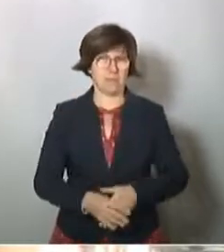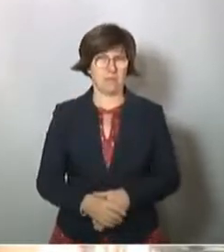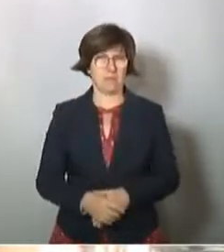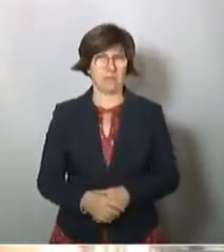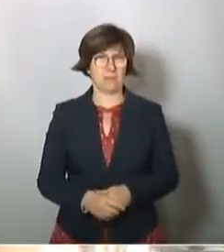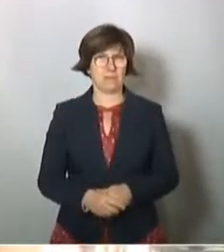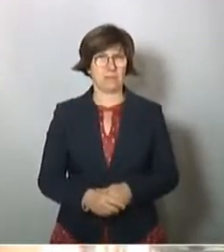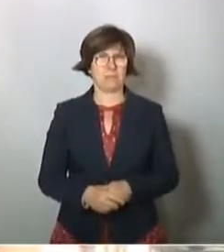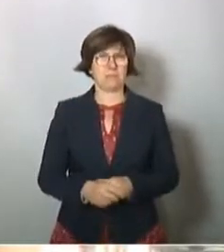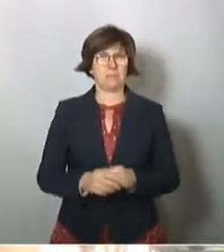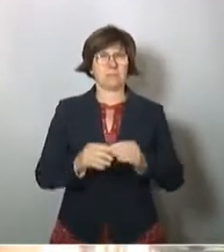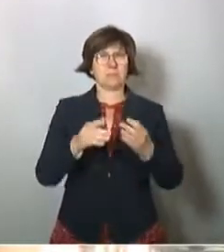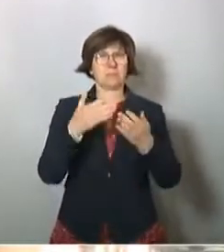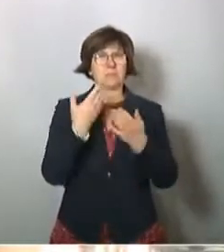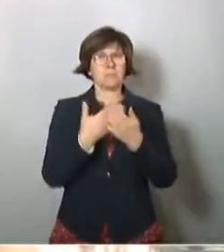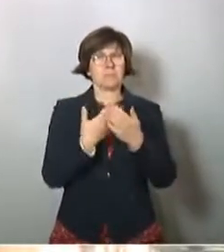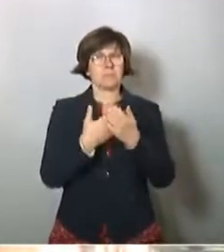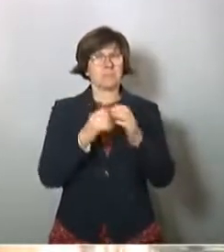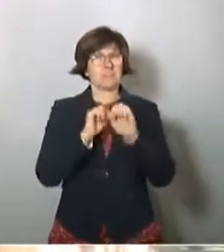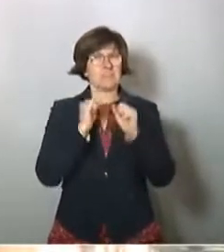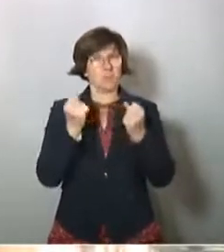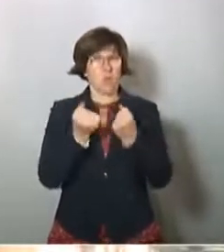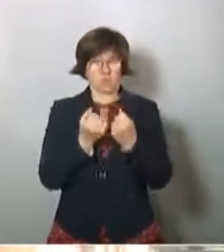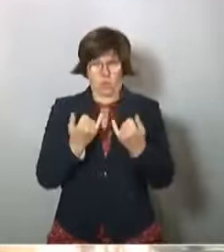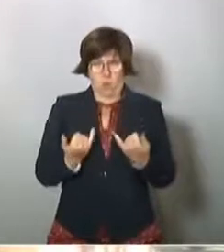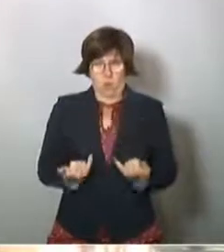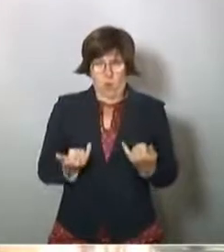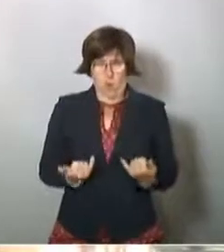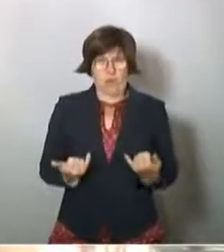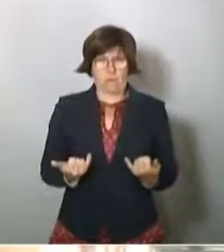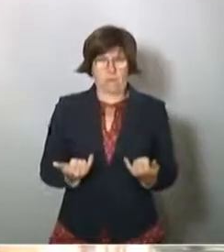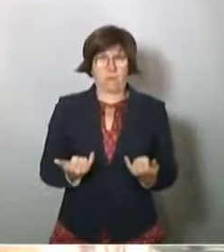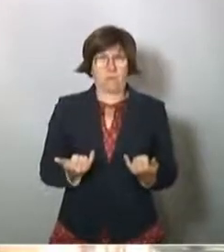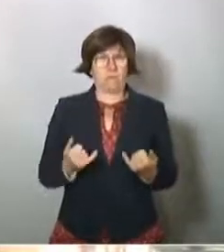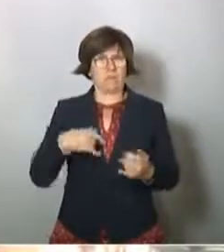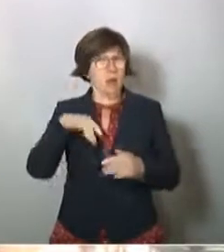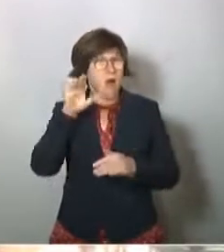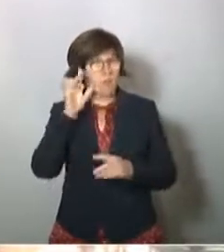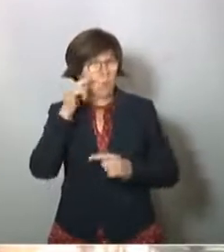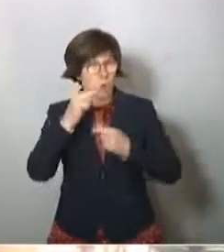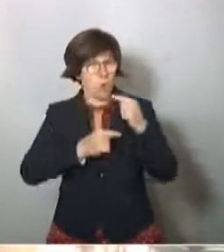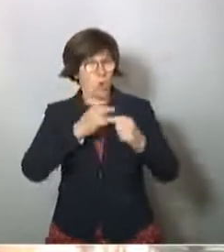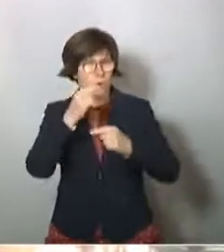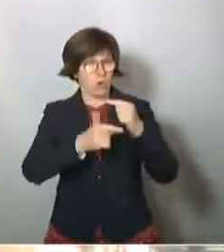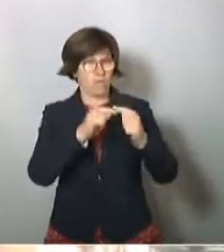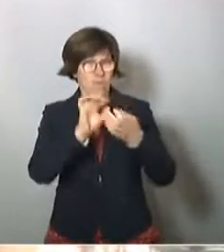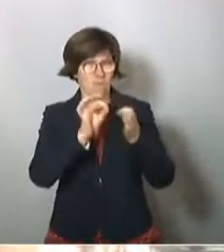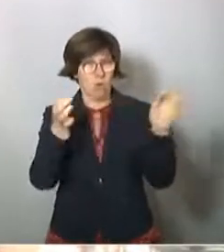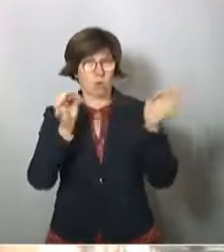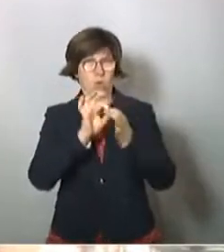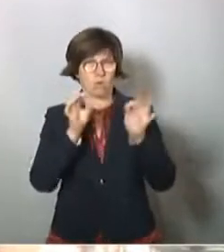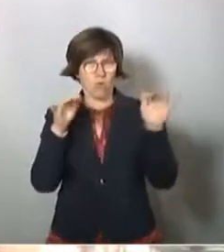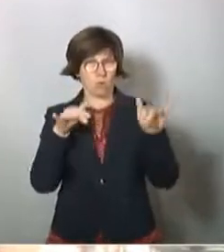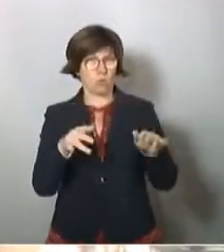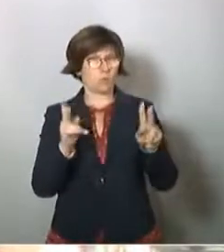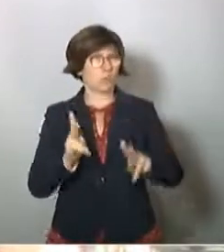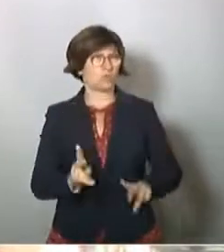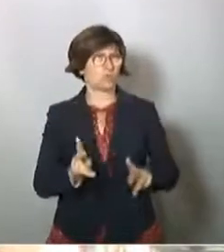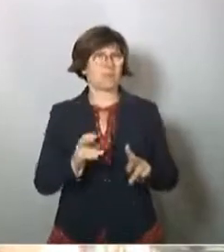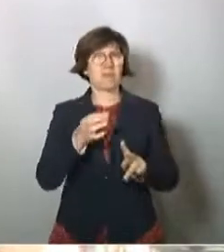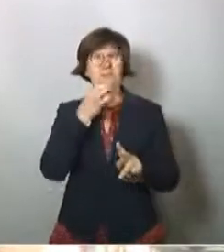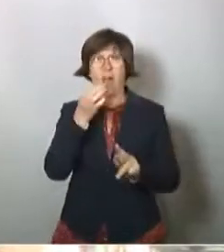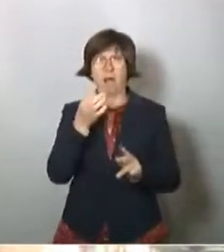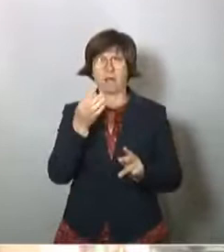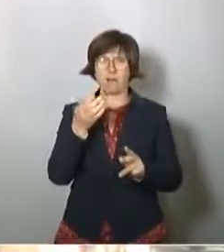Und dabei ist das, was auch heute hier in der Anhörung häufig formuliert wurde, natürlich immer die